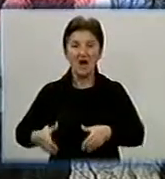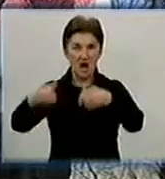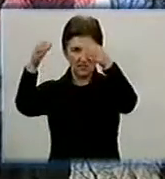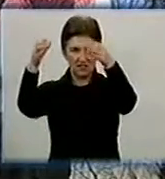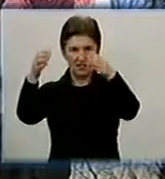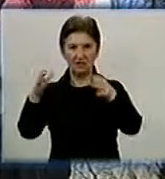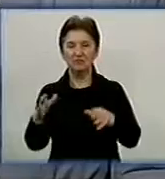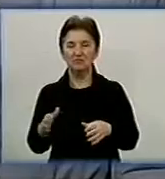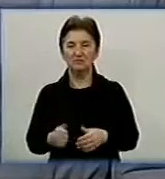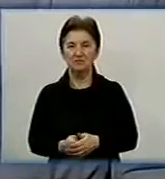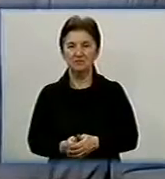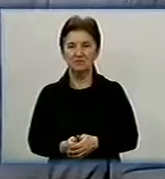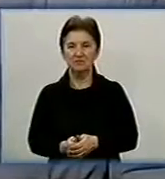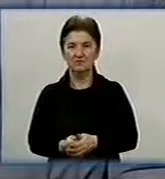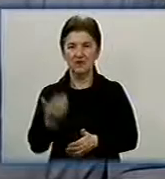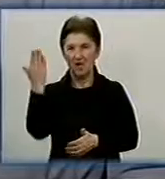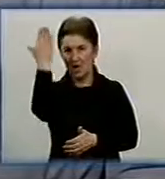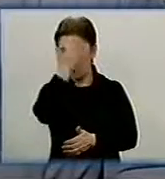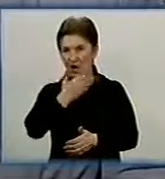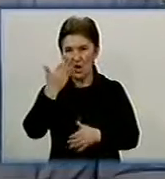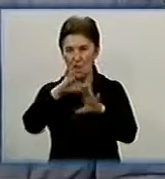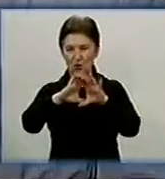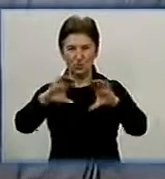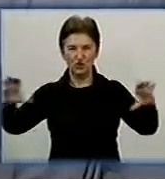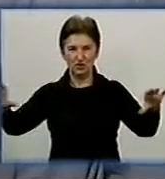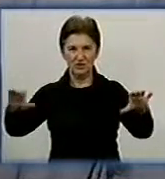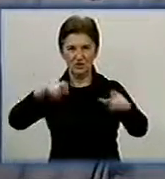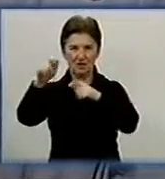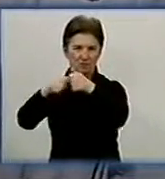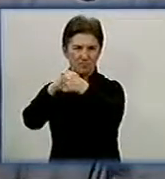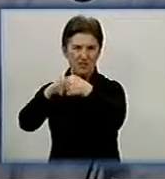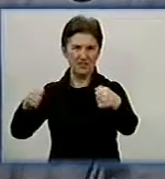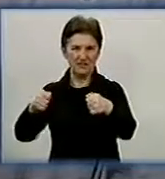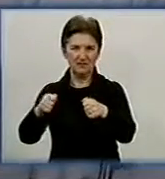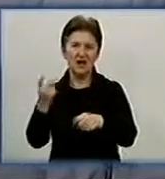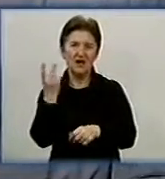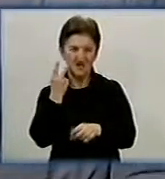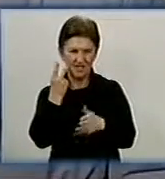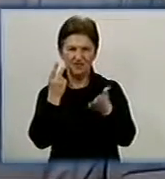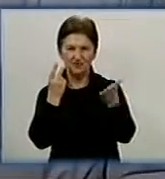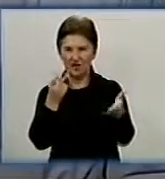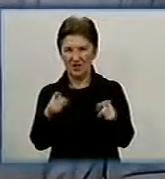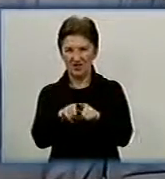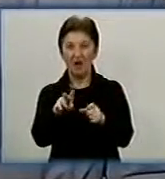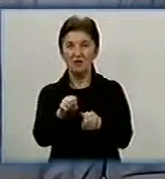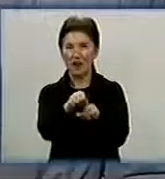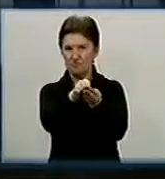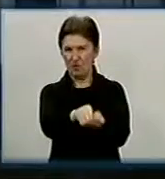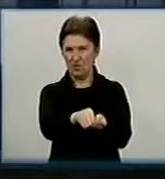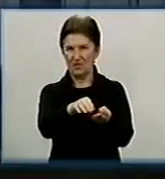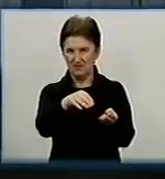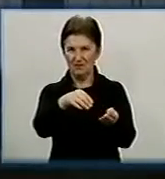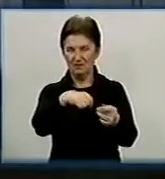ради рушник пов'язаний з українським орнаментом, як зазвичай в нас такі на пухорні пов'язують.